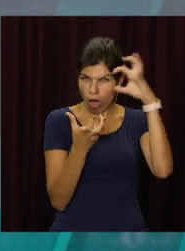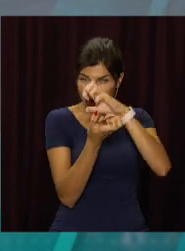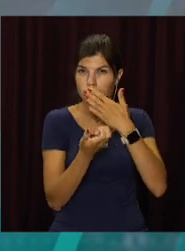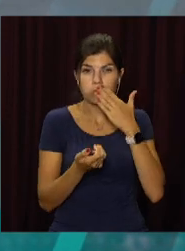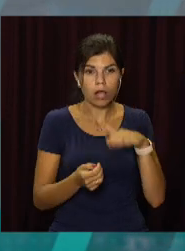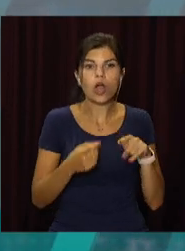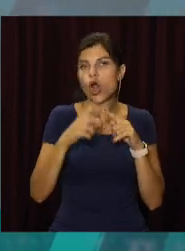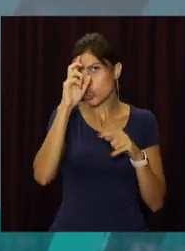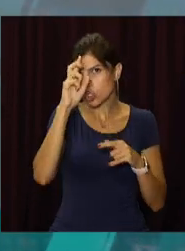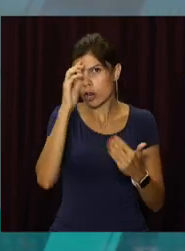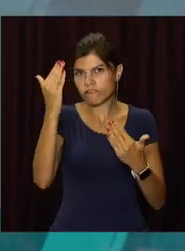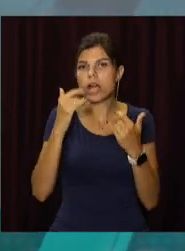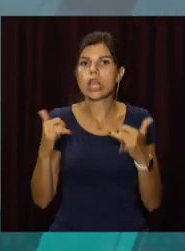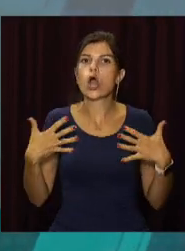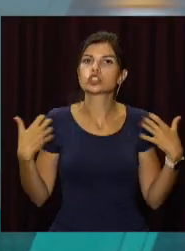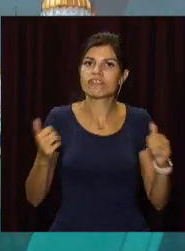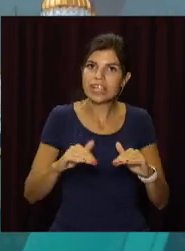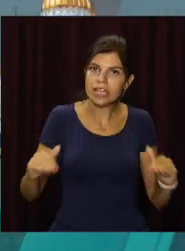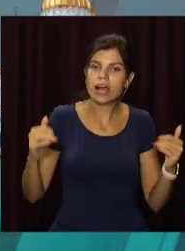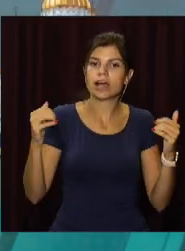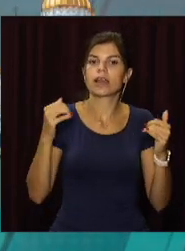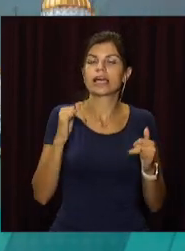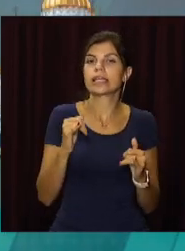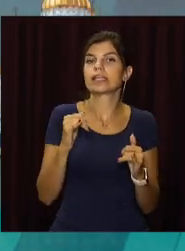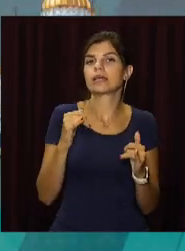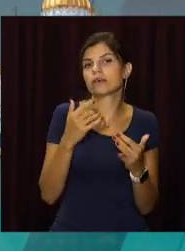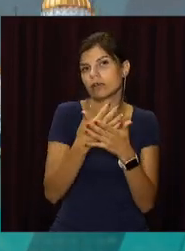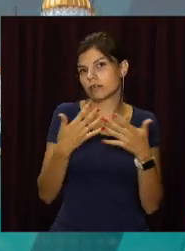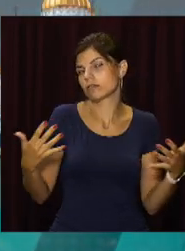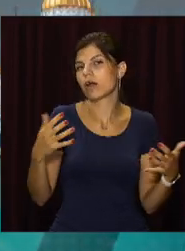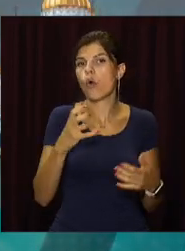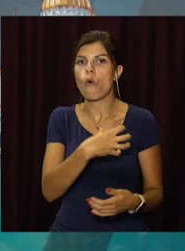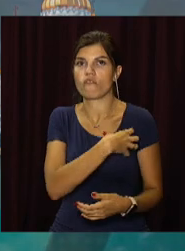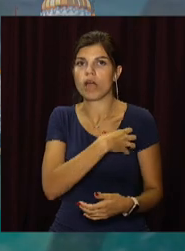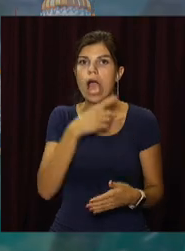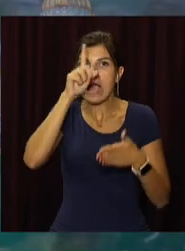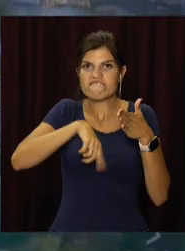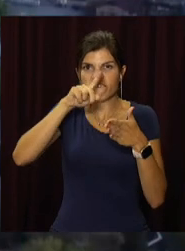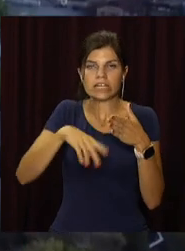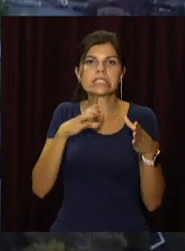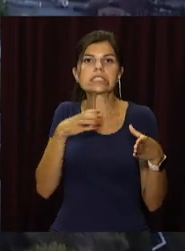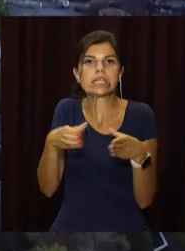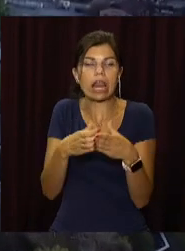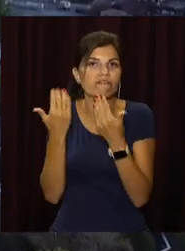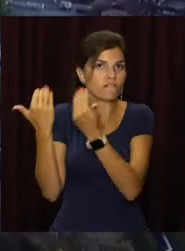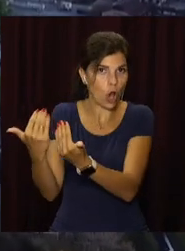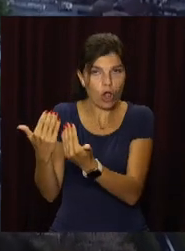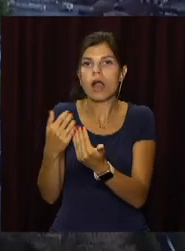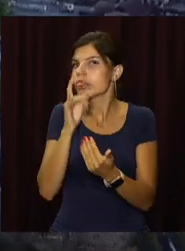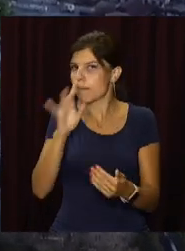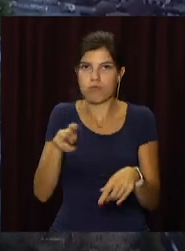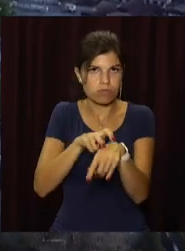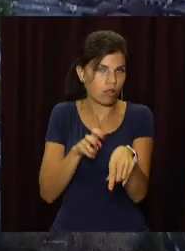або комунальні заклади для оздоровлення дітей, а також об'єкти нерухомості, які у власності релігійних організацій. Лада Донець, Сергій